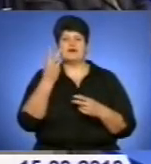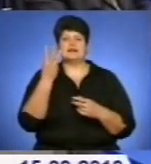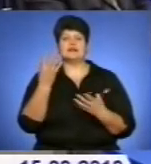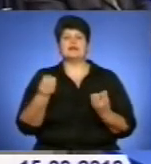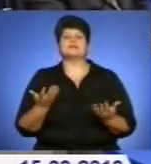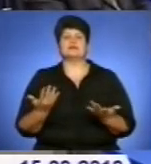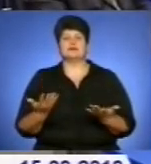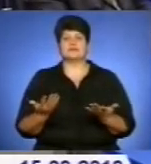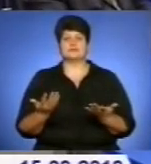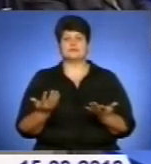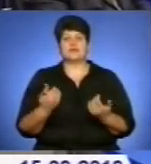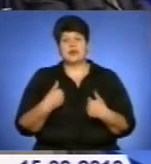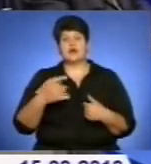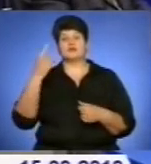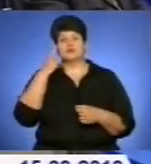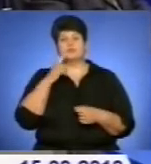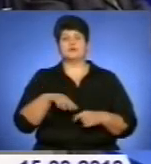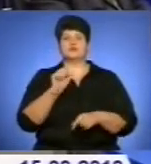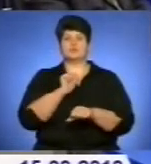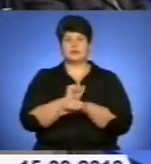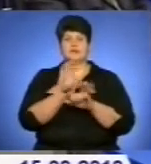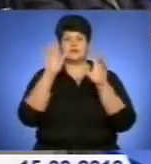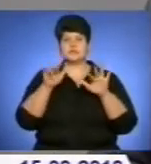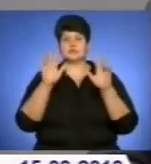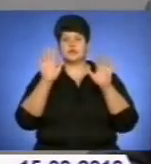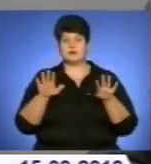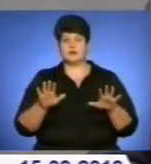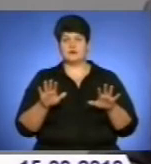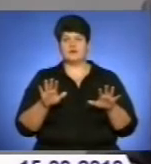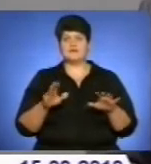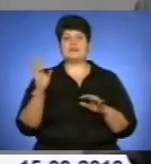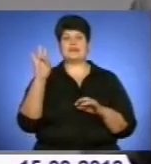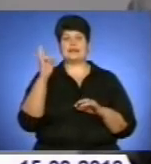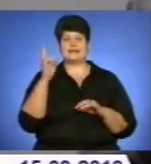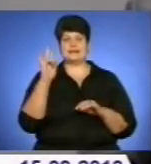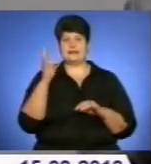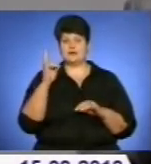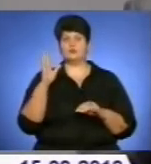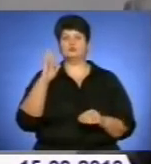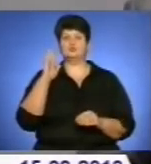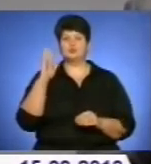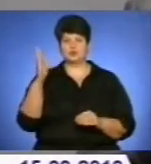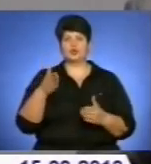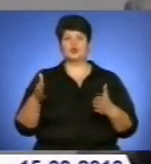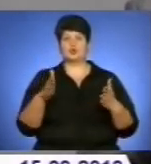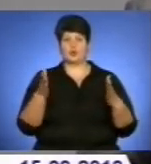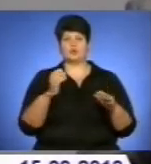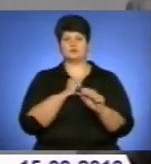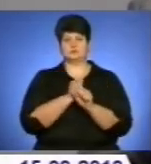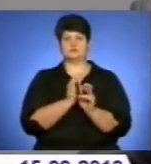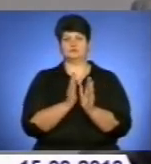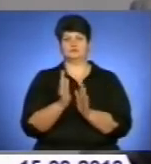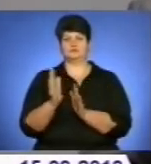техніки працює на дорогах, біля тисячі чоловік особового складу. Це комунальні мають, державна служба на звичайних